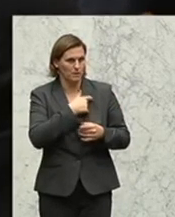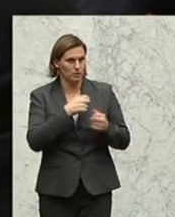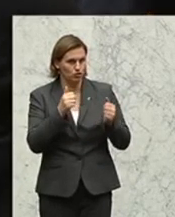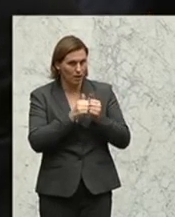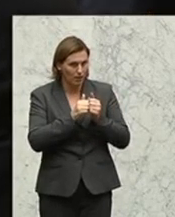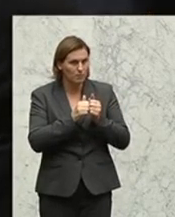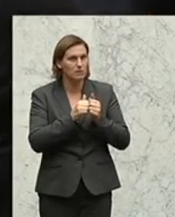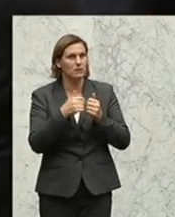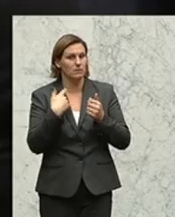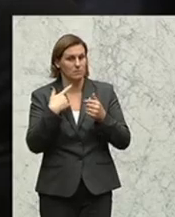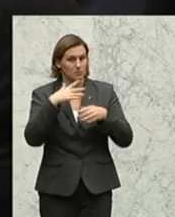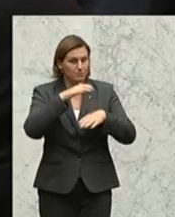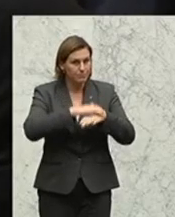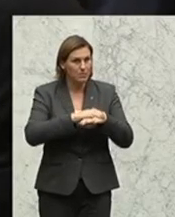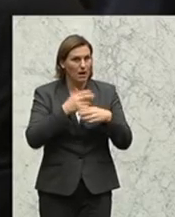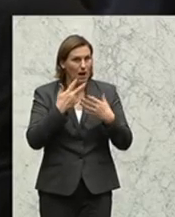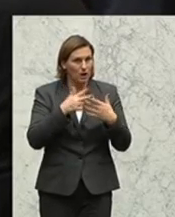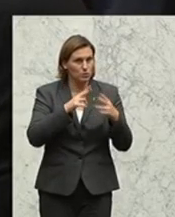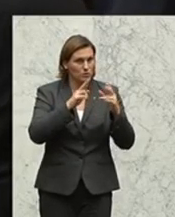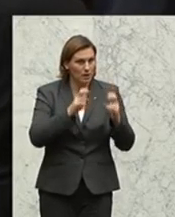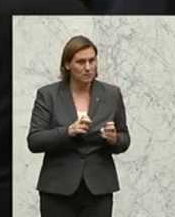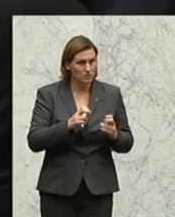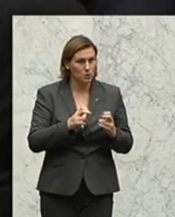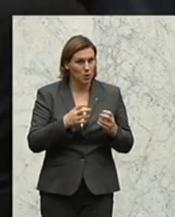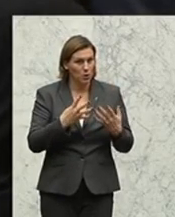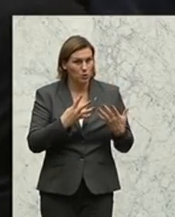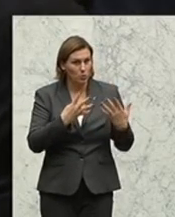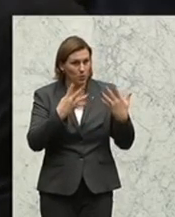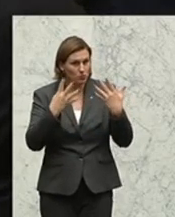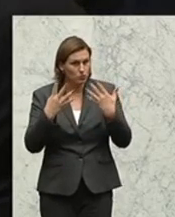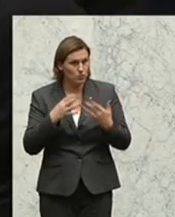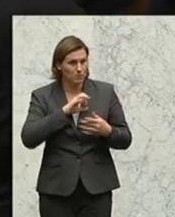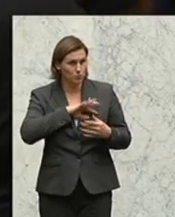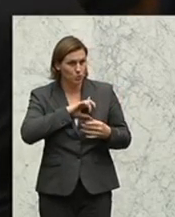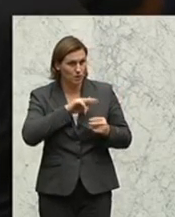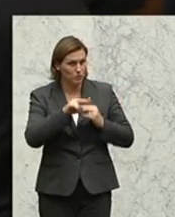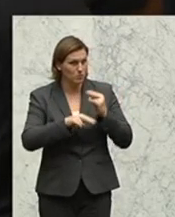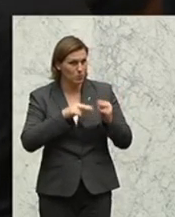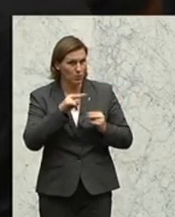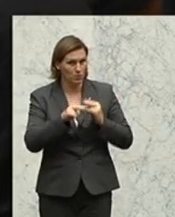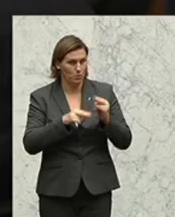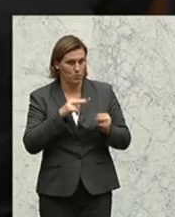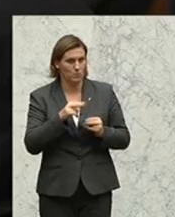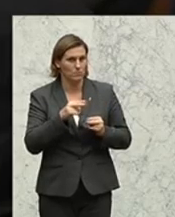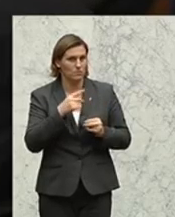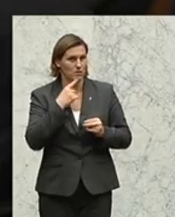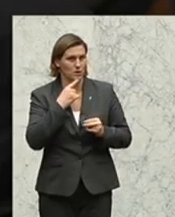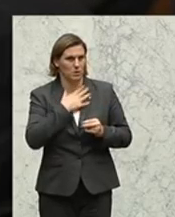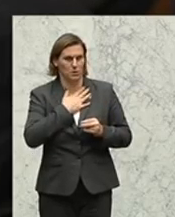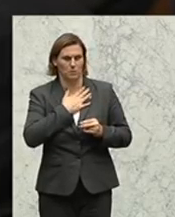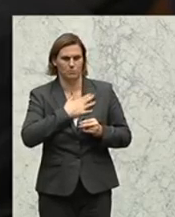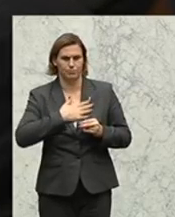dass für 800 Insassen neun Stunden an psychiatrischer Betreuung da sind. Das ist an und für sich ein